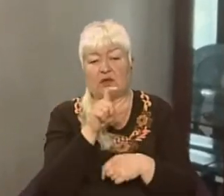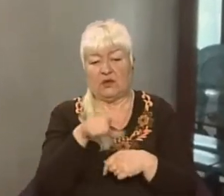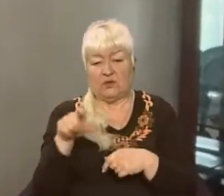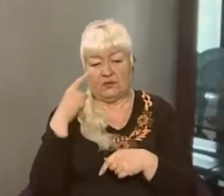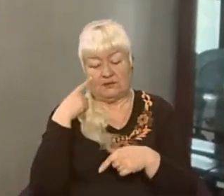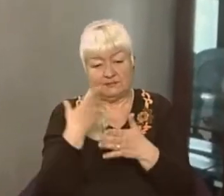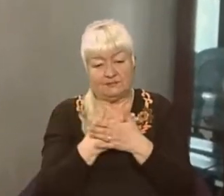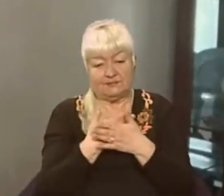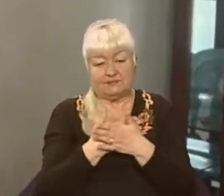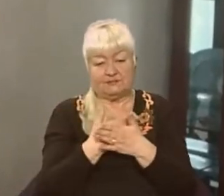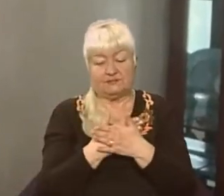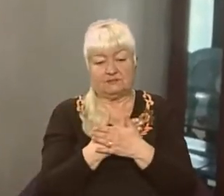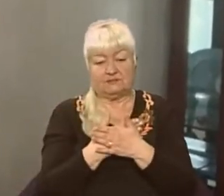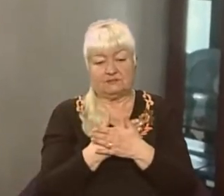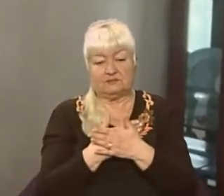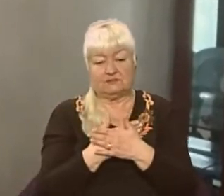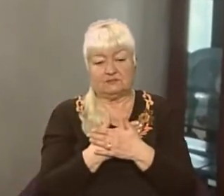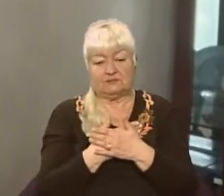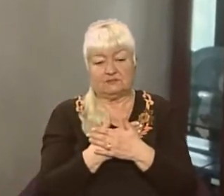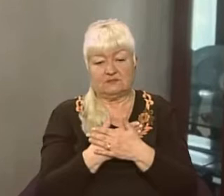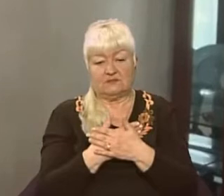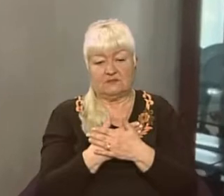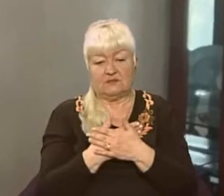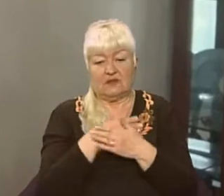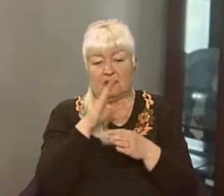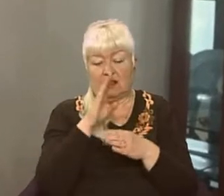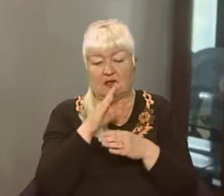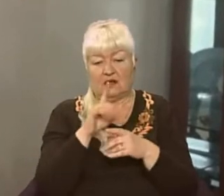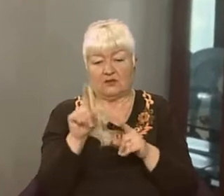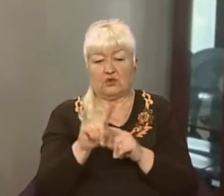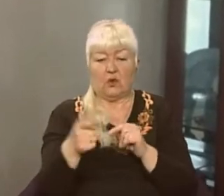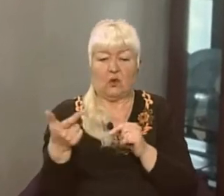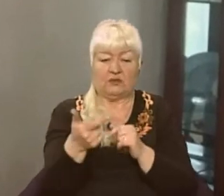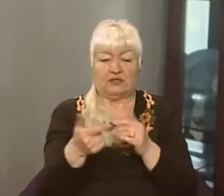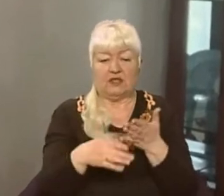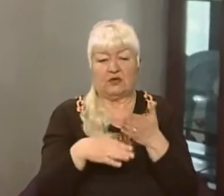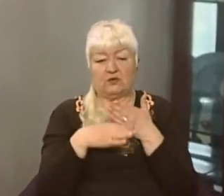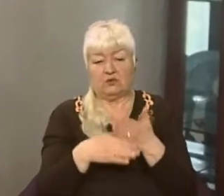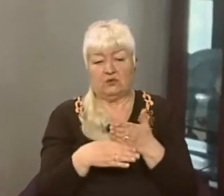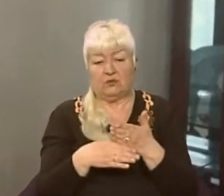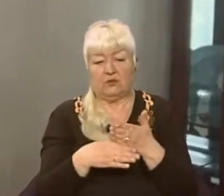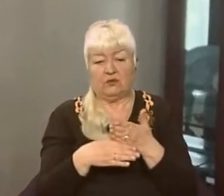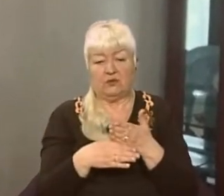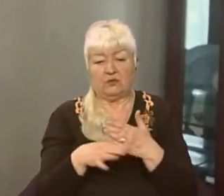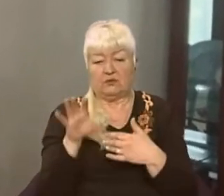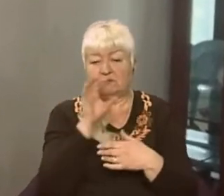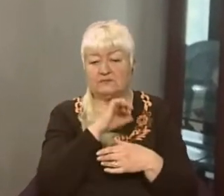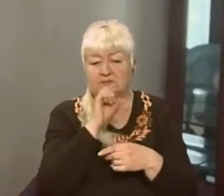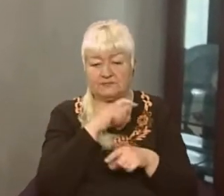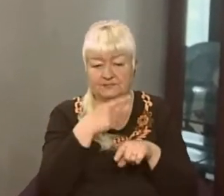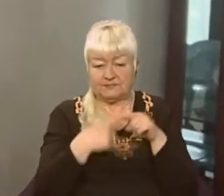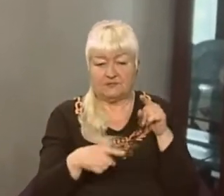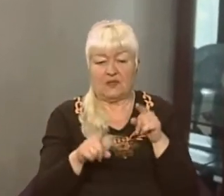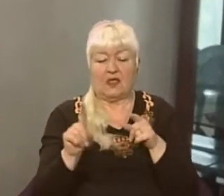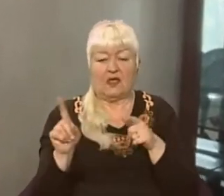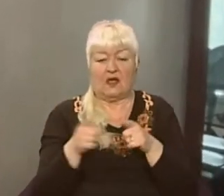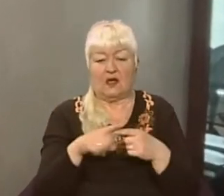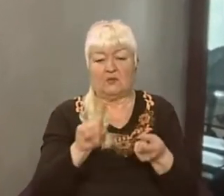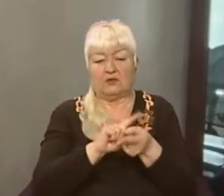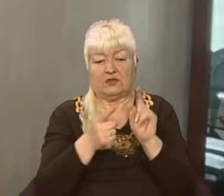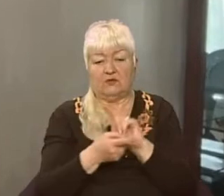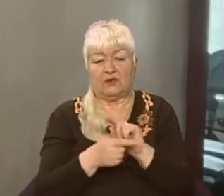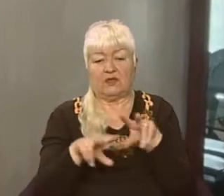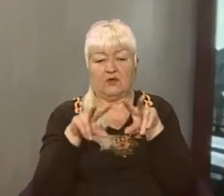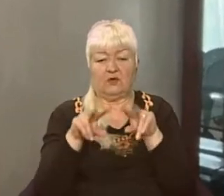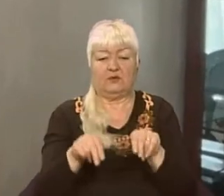під виглядом збору коштів на гуманітарну допомогу щонайменше розполовинюють її, або ж навпаки обіцяють